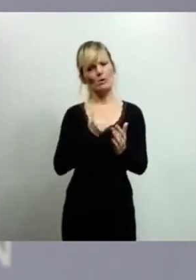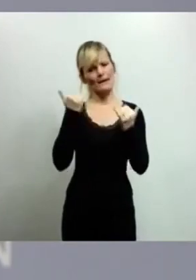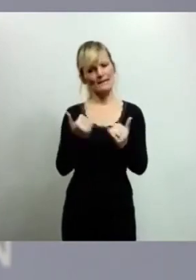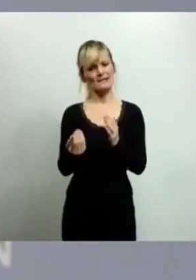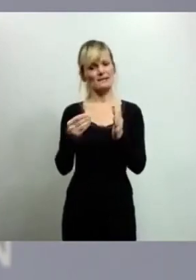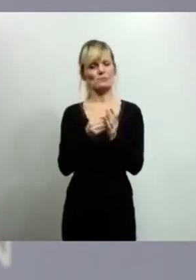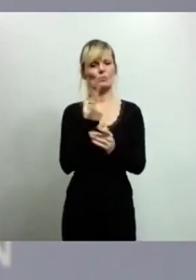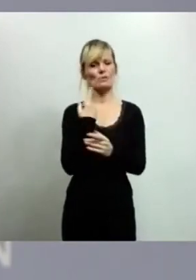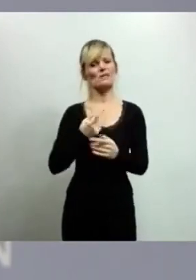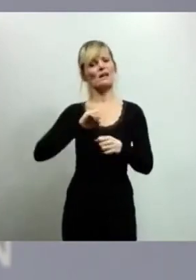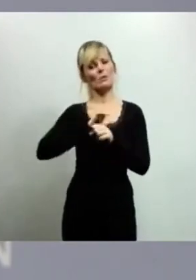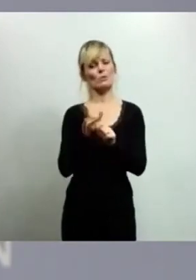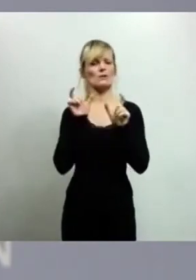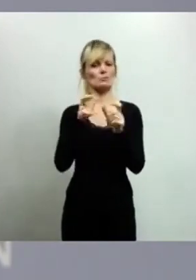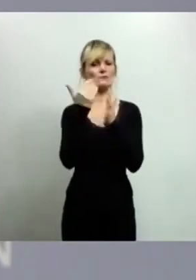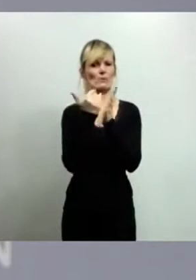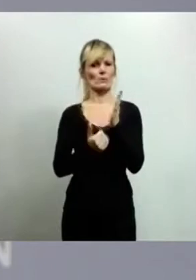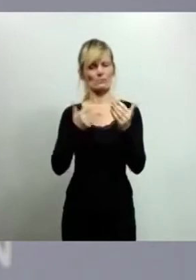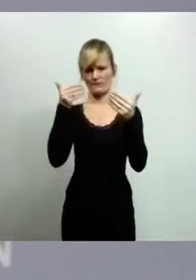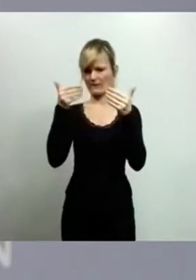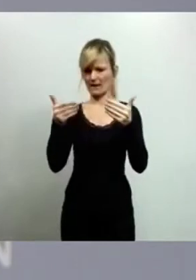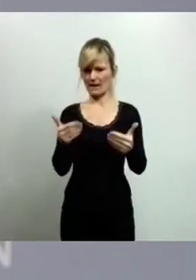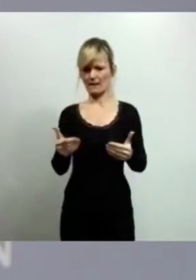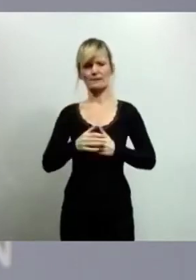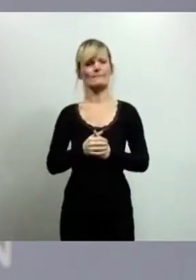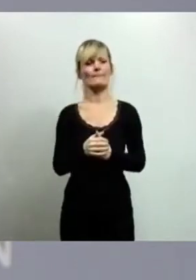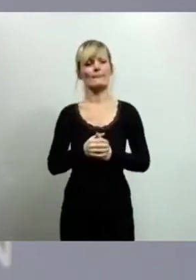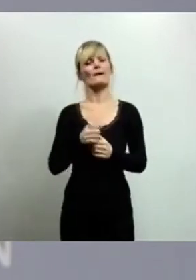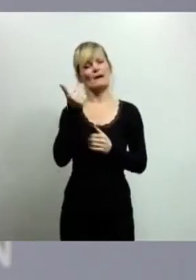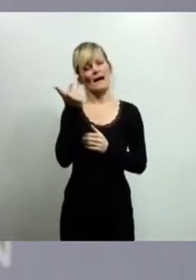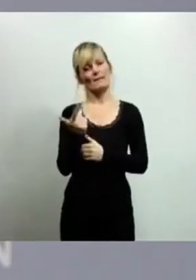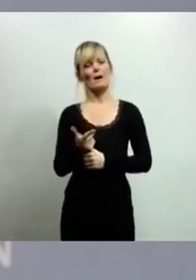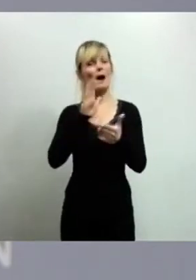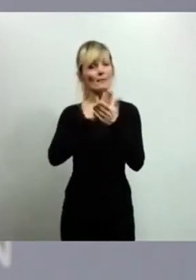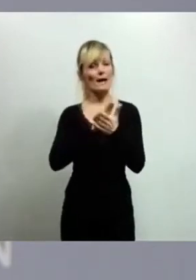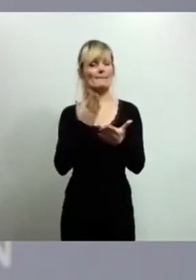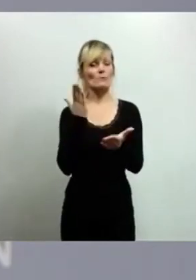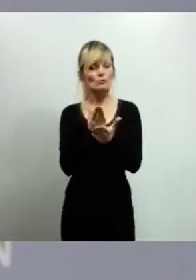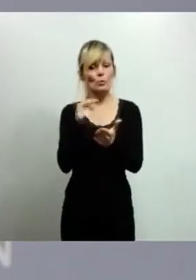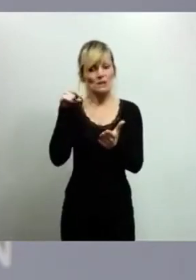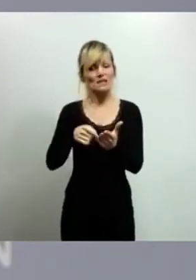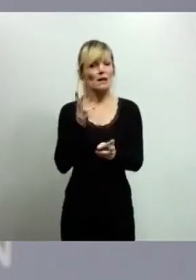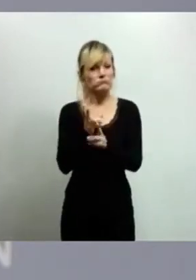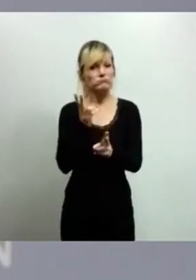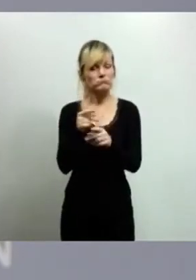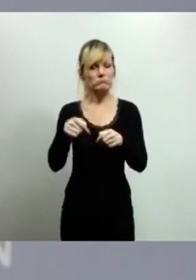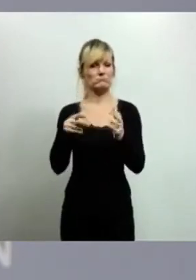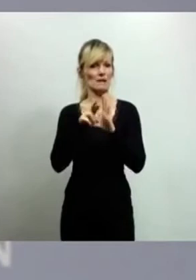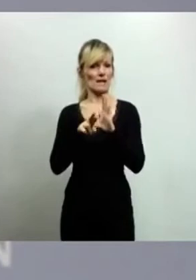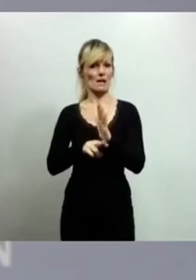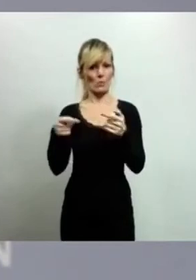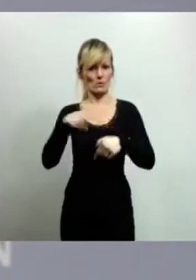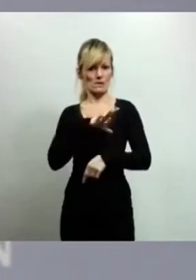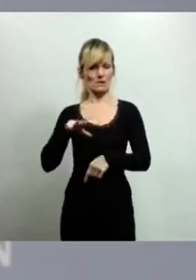Und da ist es einfach so, dass Dinge bestehen bleiben, die wir einfach in Sachsen schon geregelt hatten. Nämlich das Reduzieren der Kontakte, das